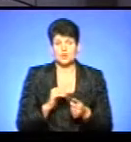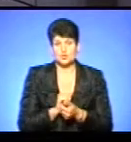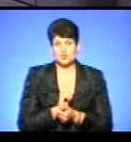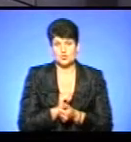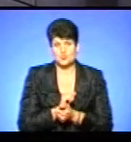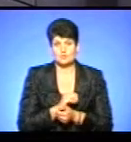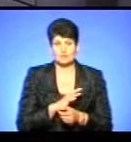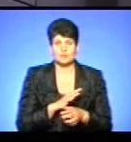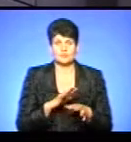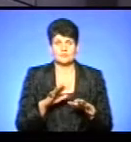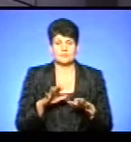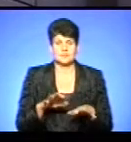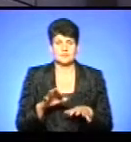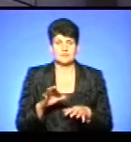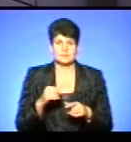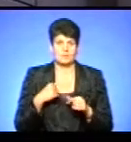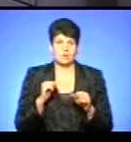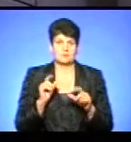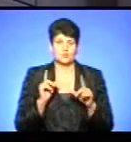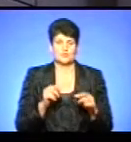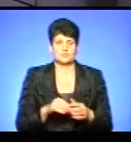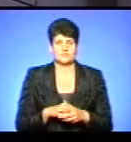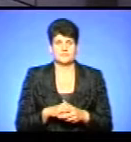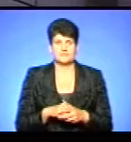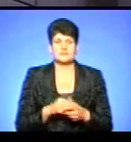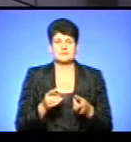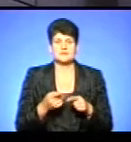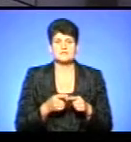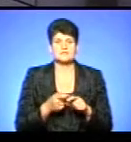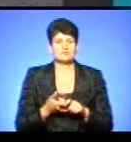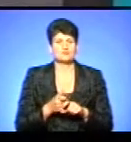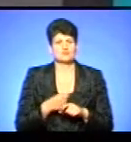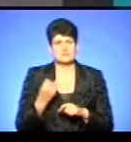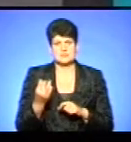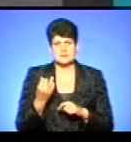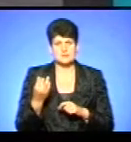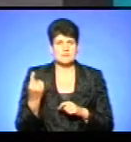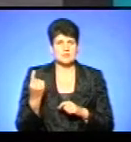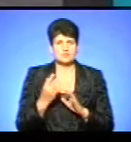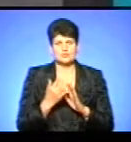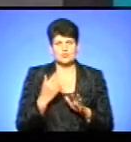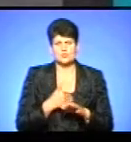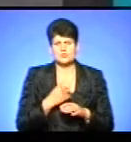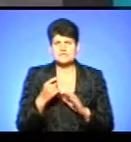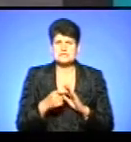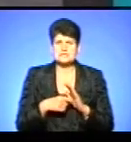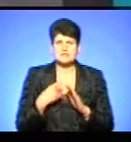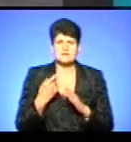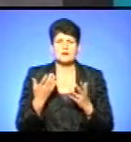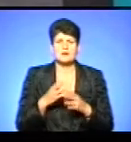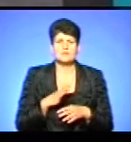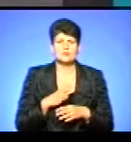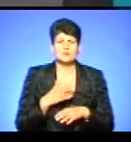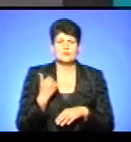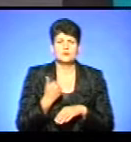або в якийсь місці я розкат, то ми могли би доїхати. Насправді це дуже цікаво. І в першу чергу хочеться дізнатися, яка була